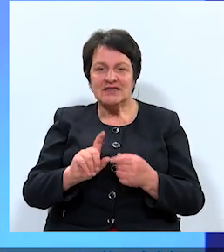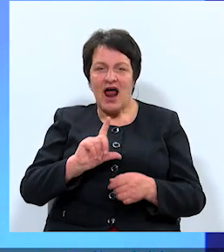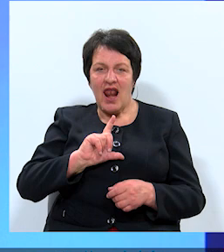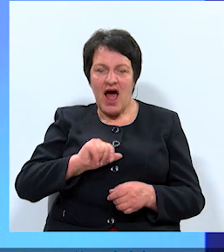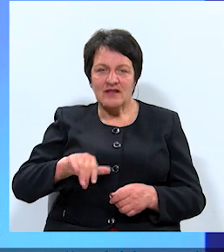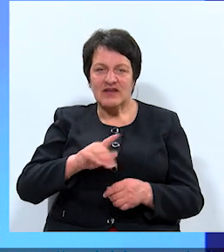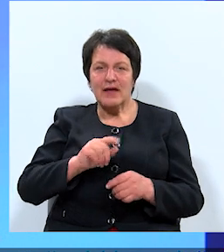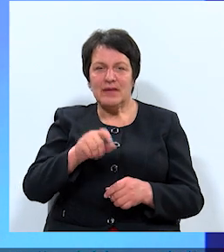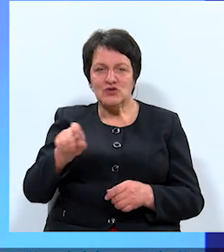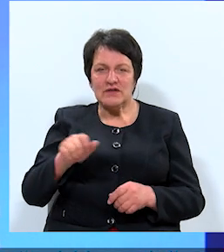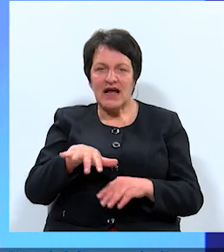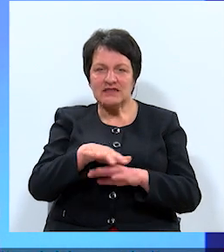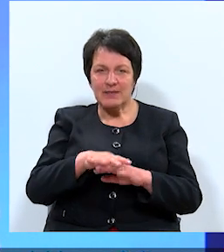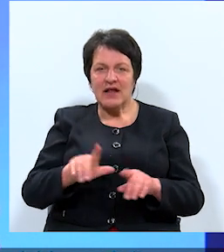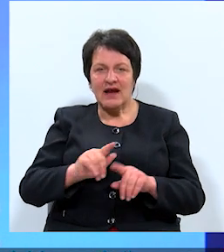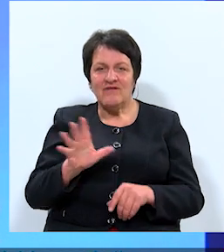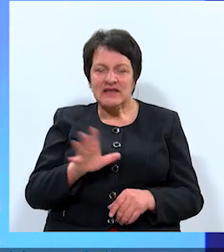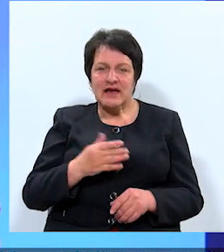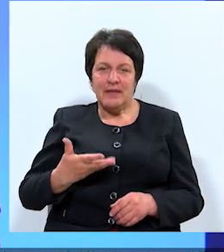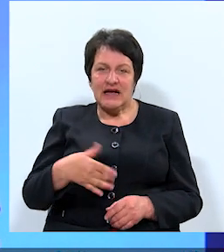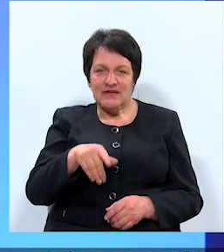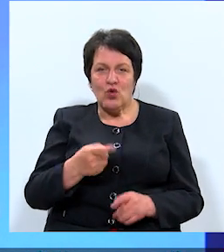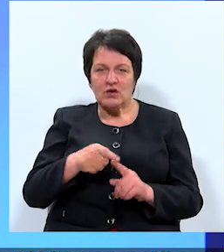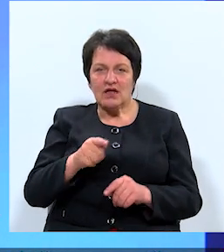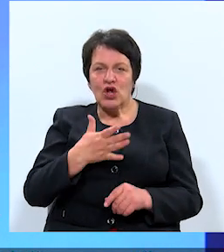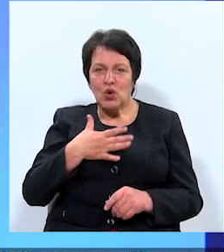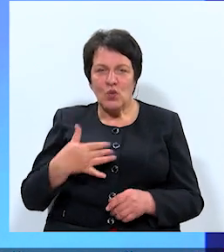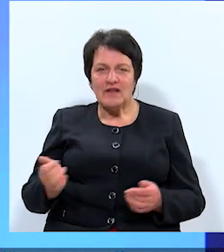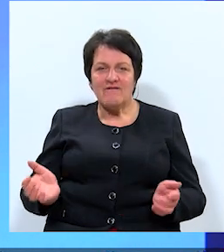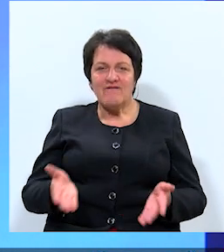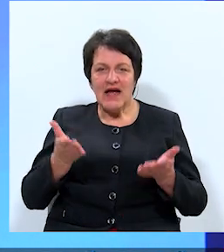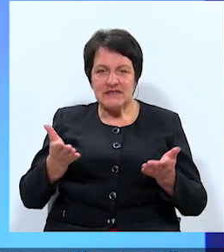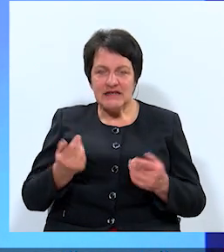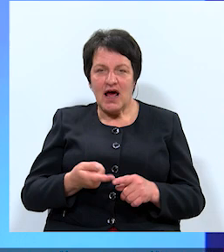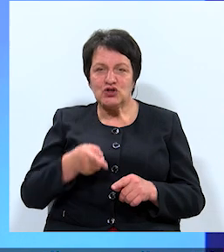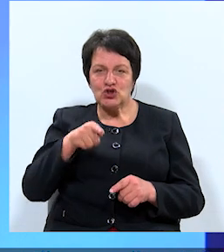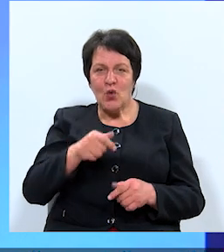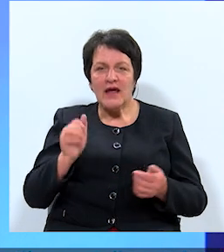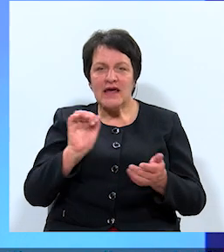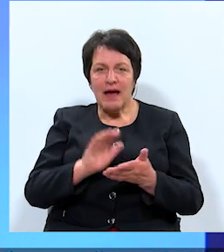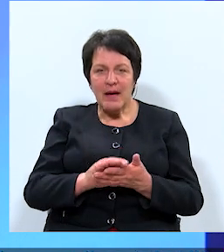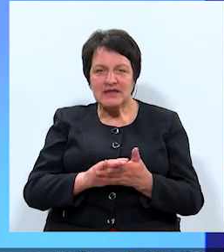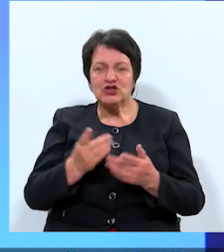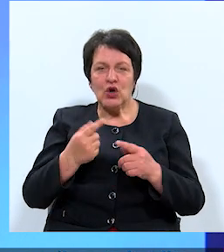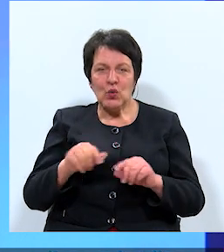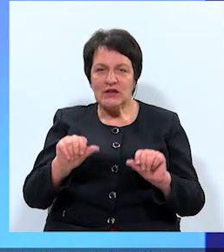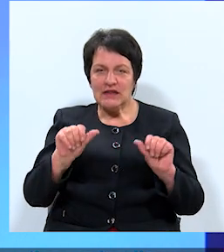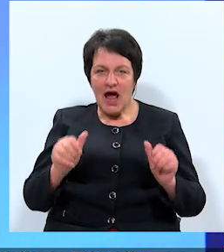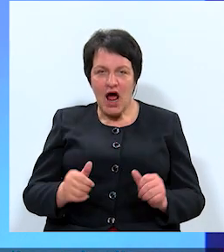sabiedrībā arī visiem iedzīvotājiem. Tas arī ļoti veicinās šo iepazīšanu un tēlu.